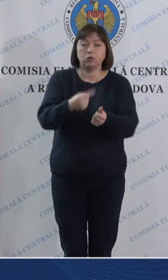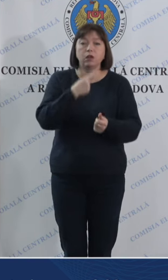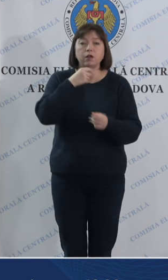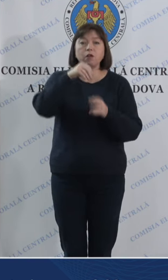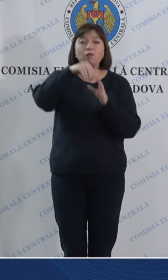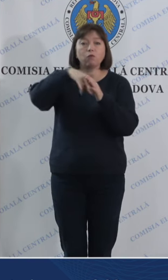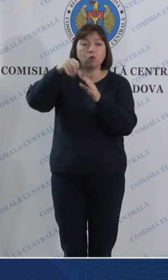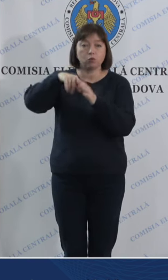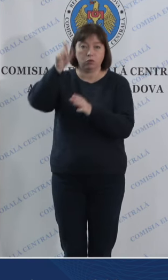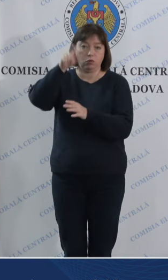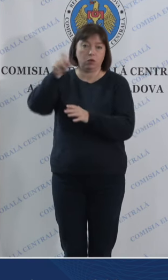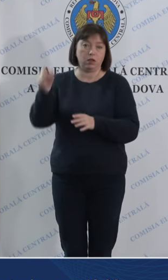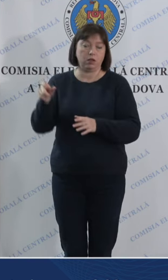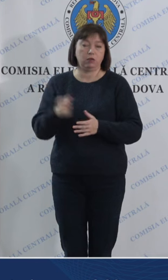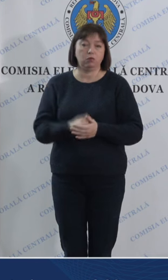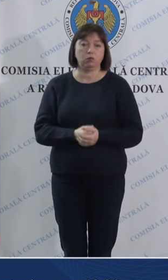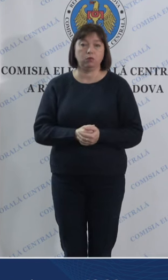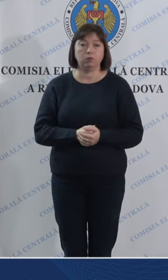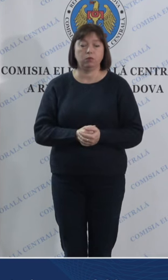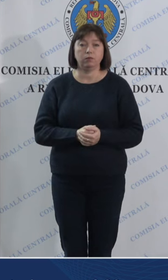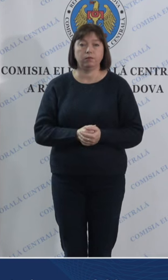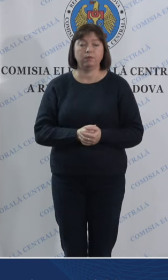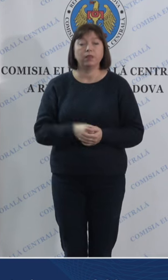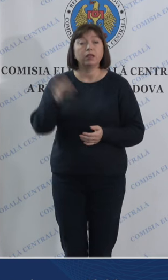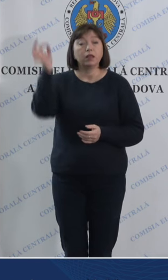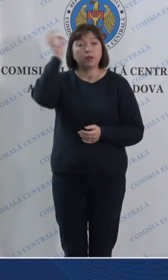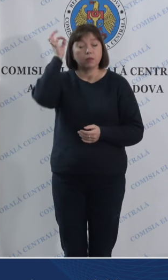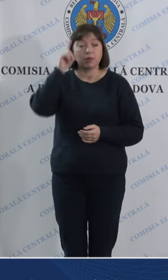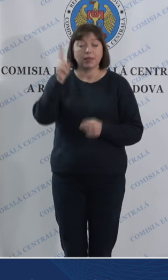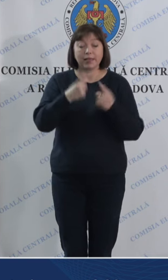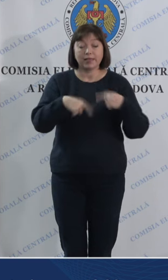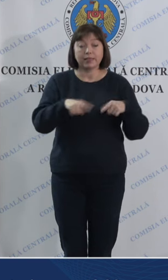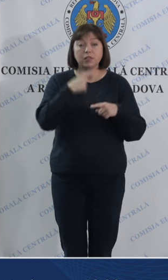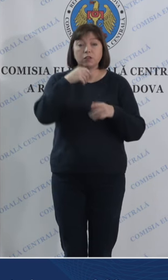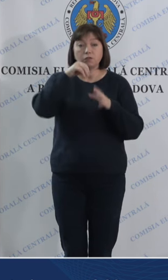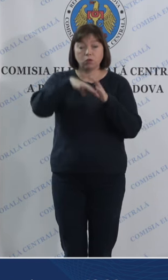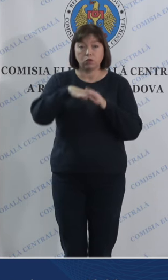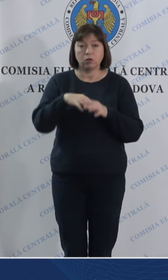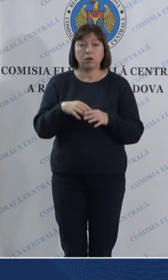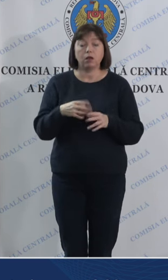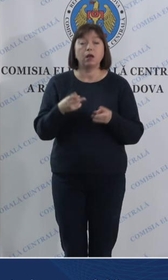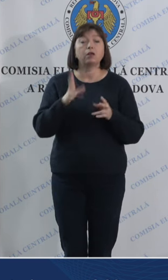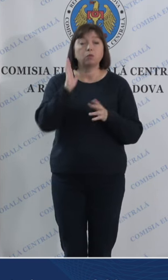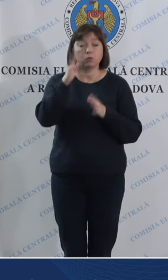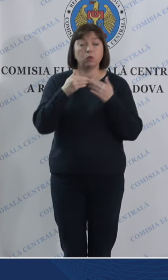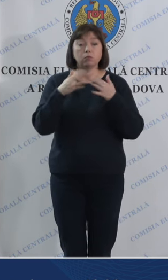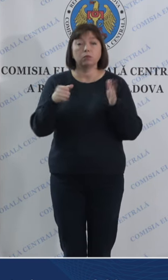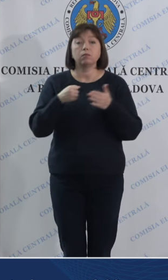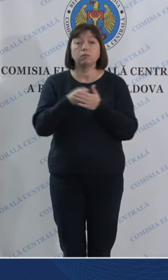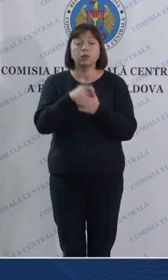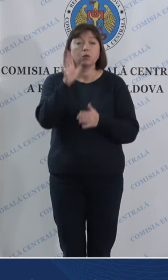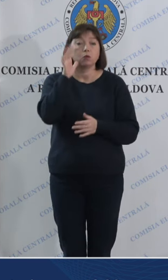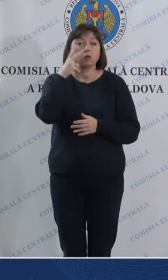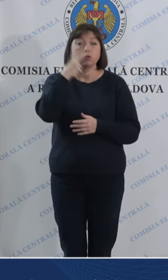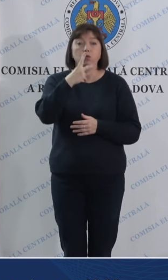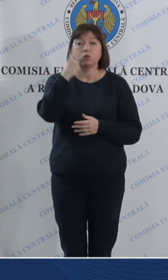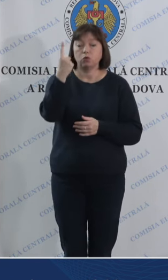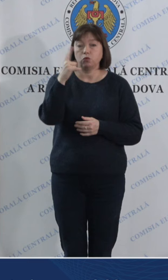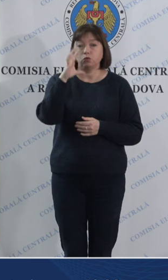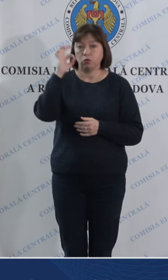votului alegătorilor Reamintim că secțiile de votare rămân deschise până la ora 21